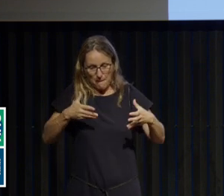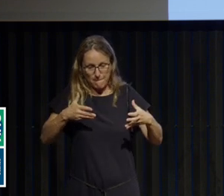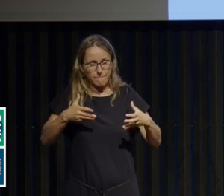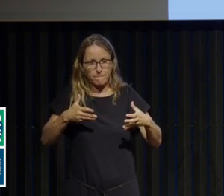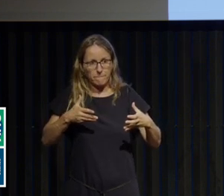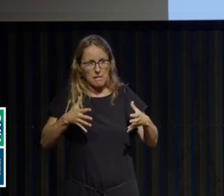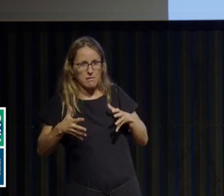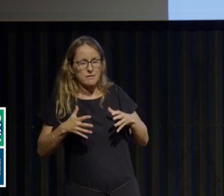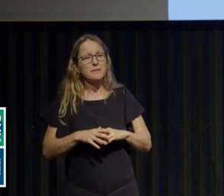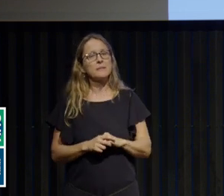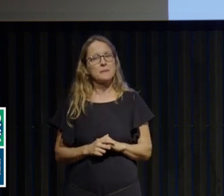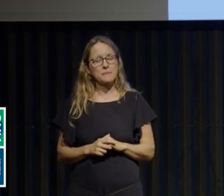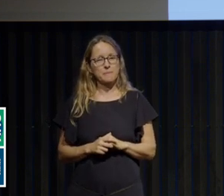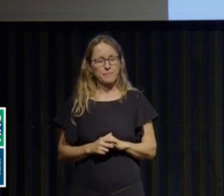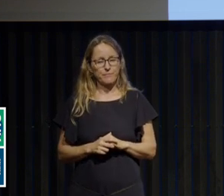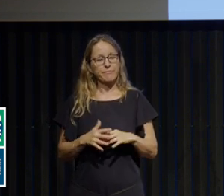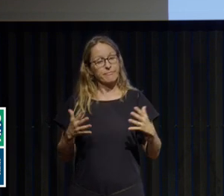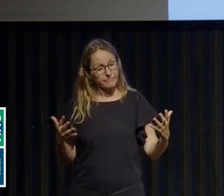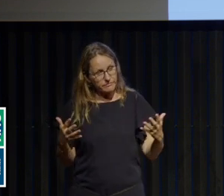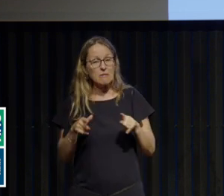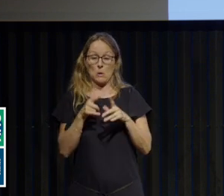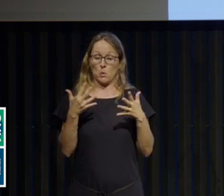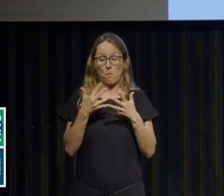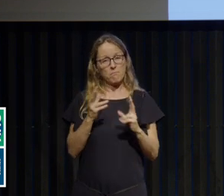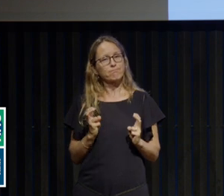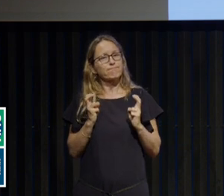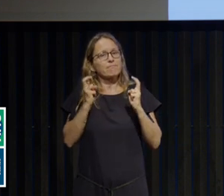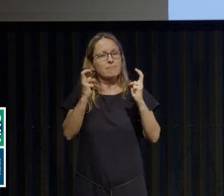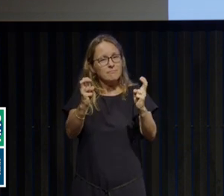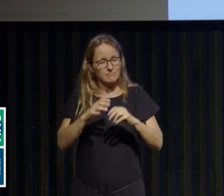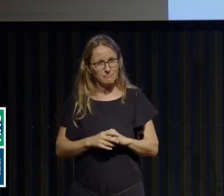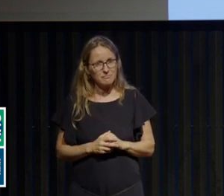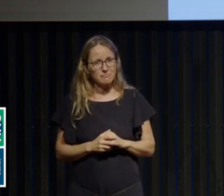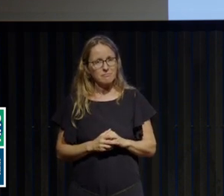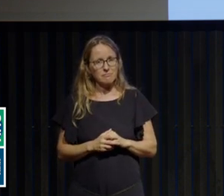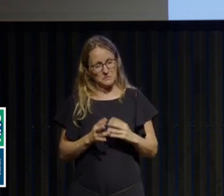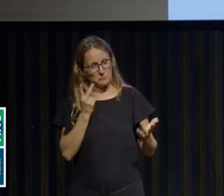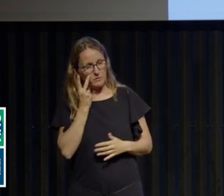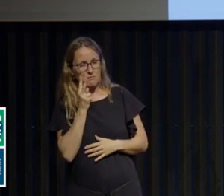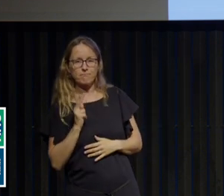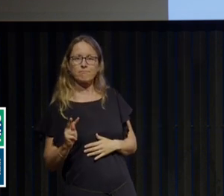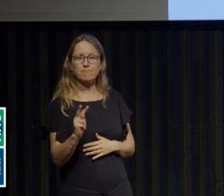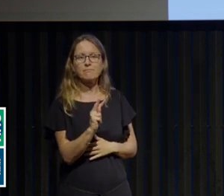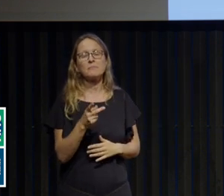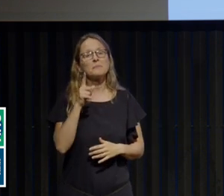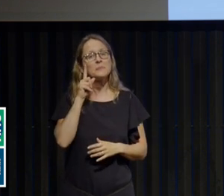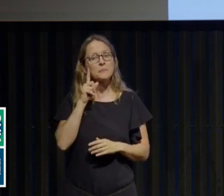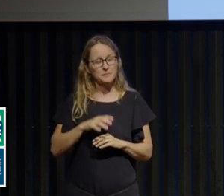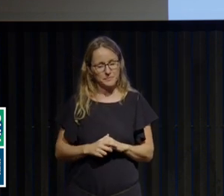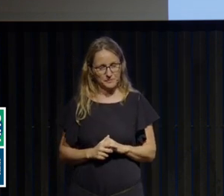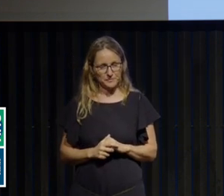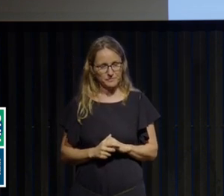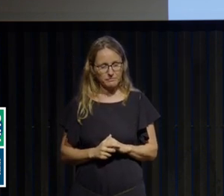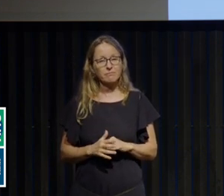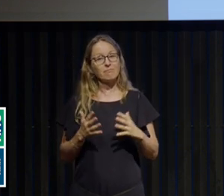Alors, c'est vrai qu'elles apparaissent en augmentation actuellement, et ça, on le sent effectivement en raison de